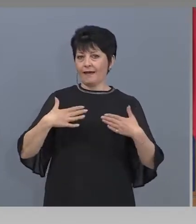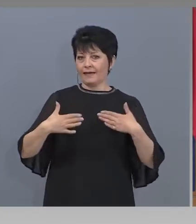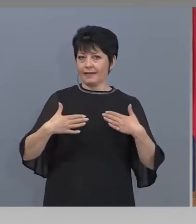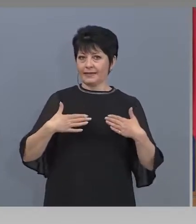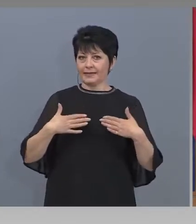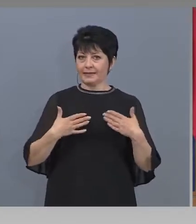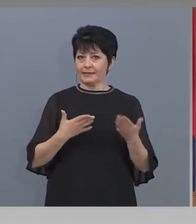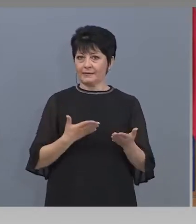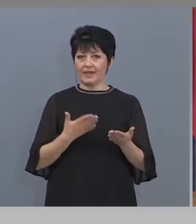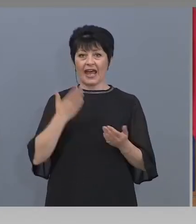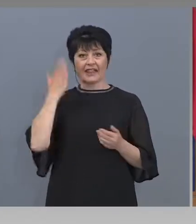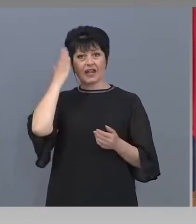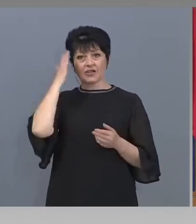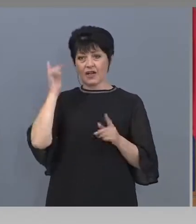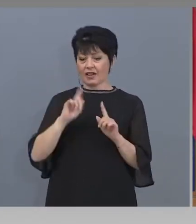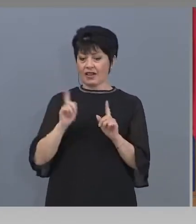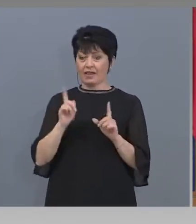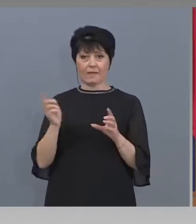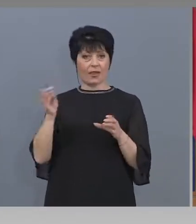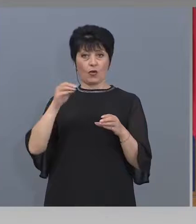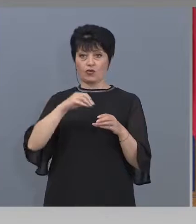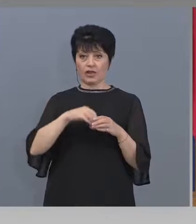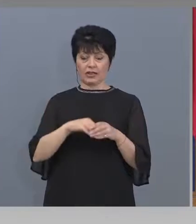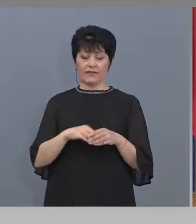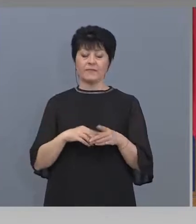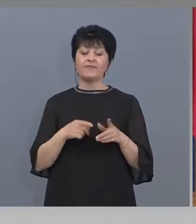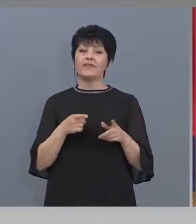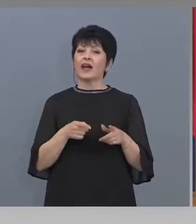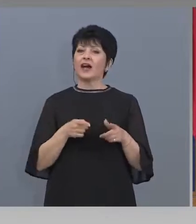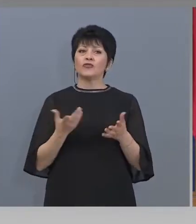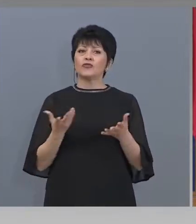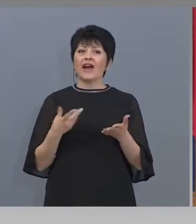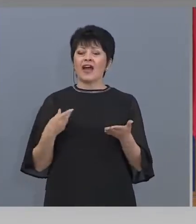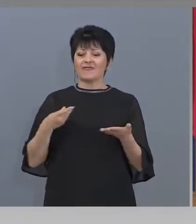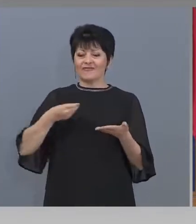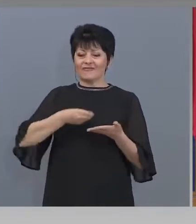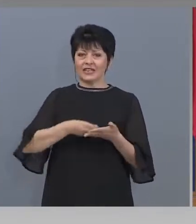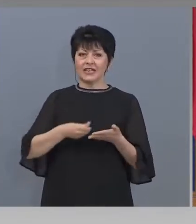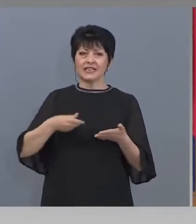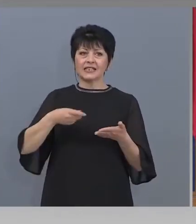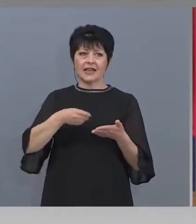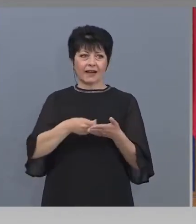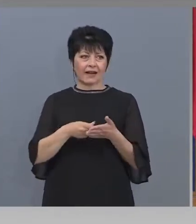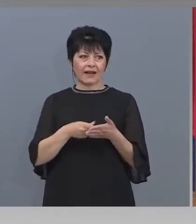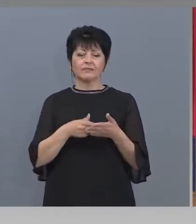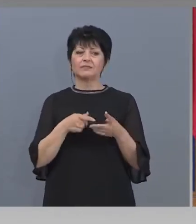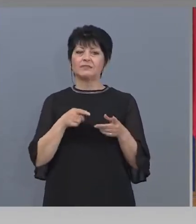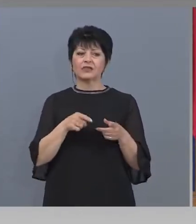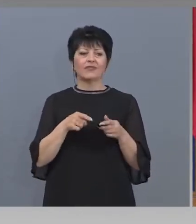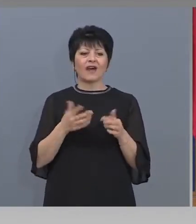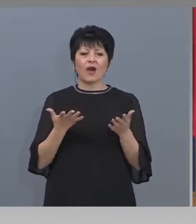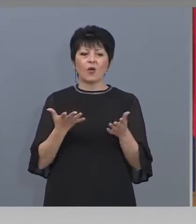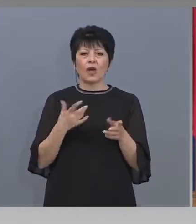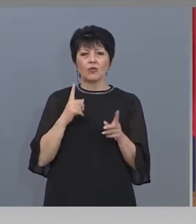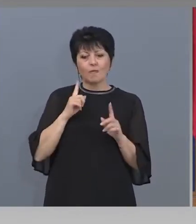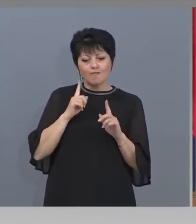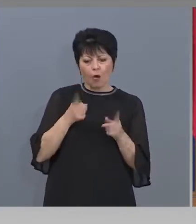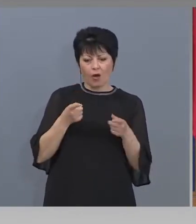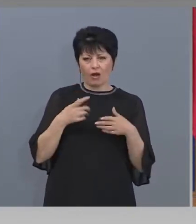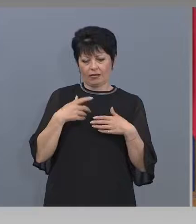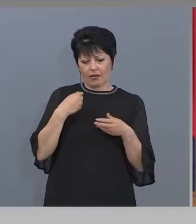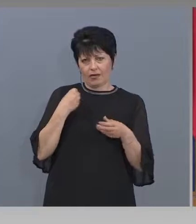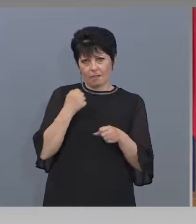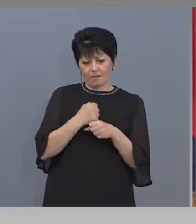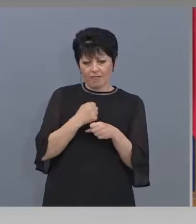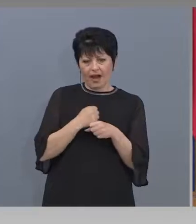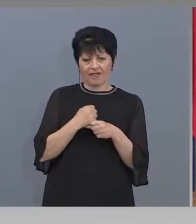Така че, фактически, вече това е финансиране, което е съответстващо на това, което могат да правят, което правят най